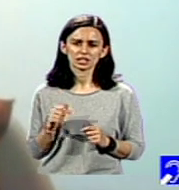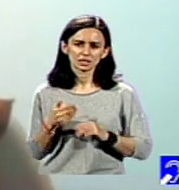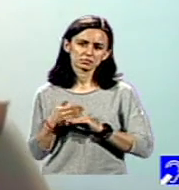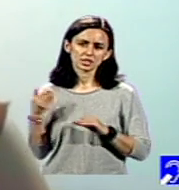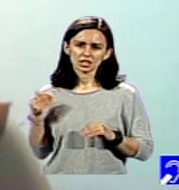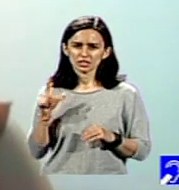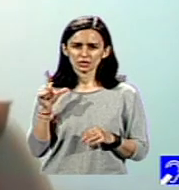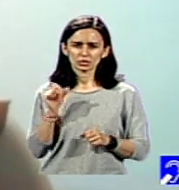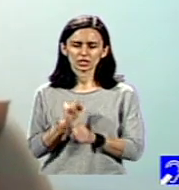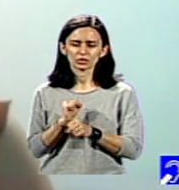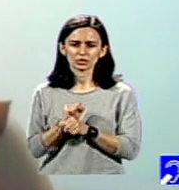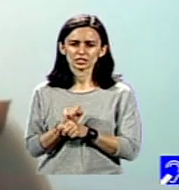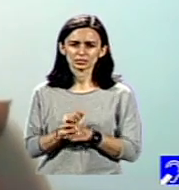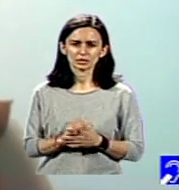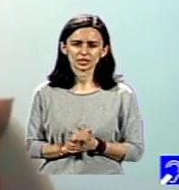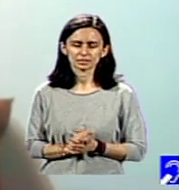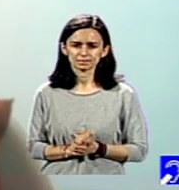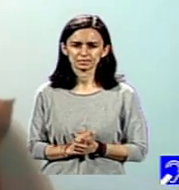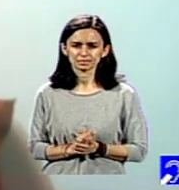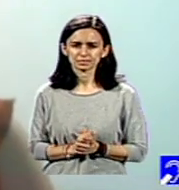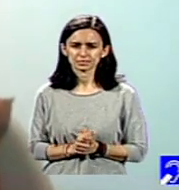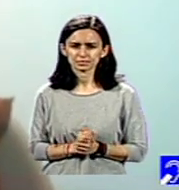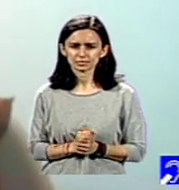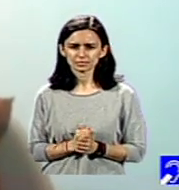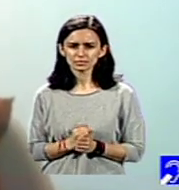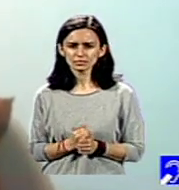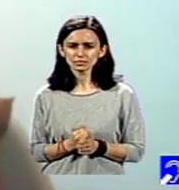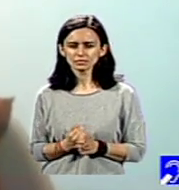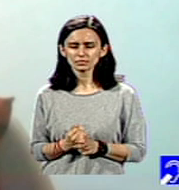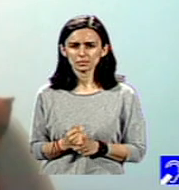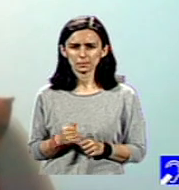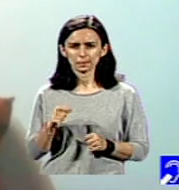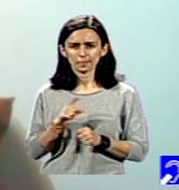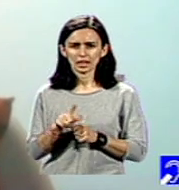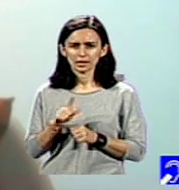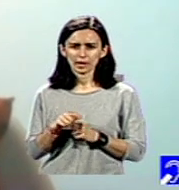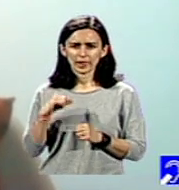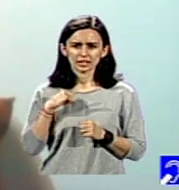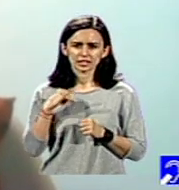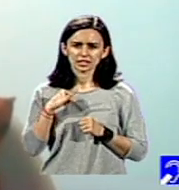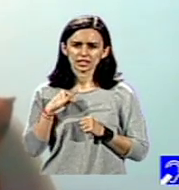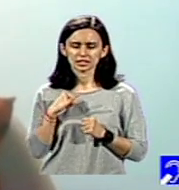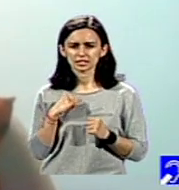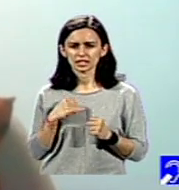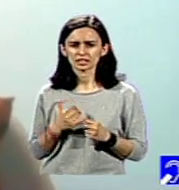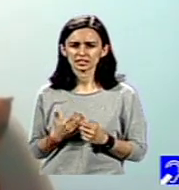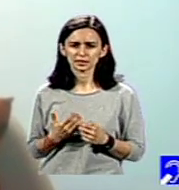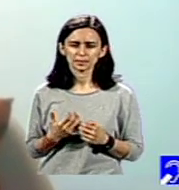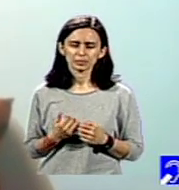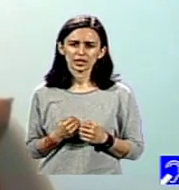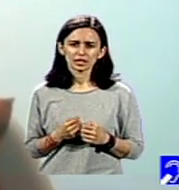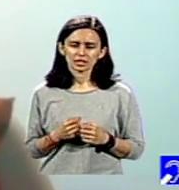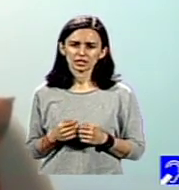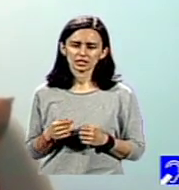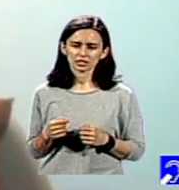săptămâni înainte să existe și iarăși un lucru destul de interesant, dar dezavantajos pentru el, că